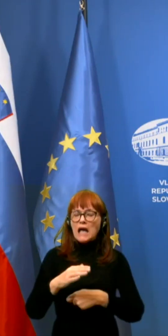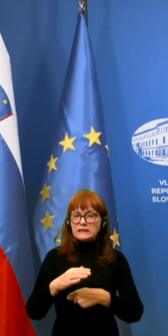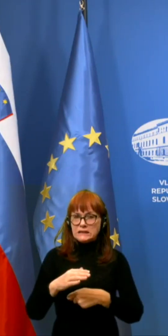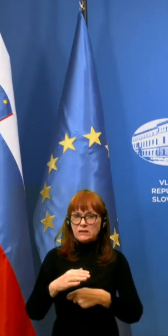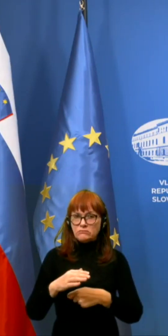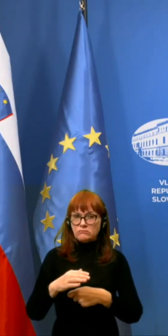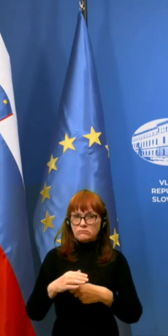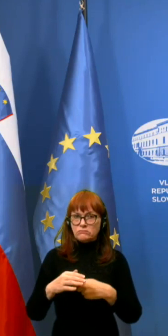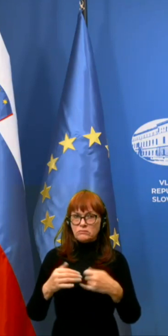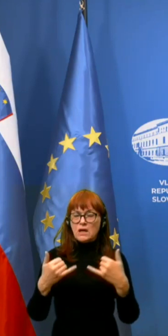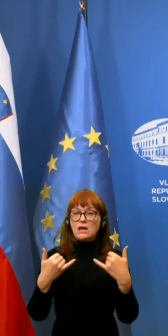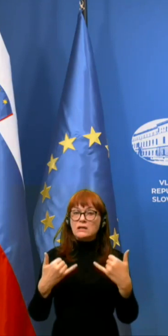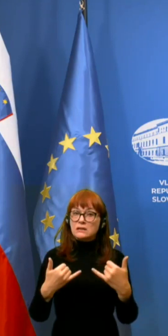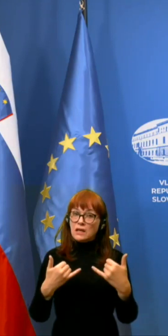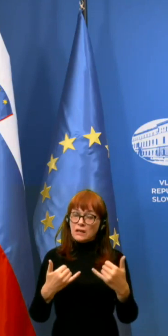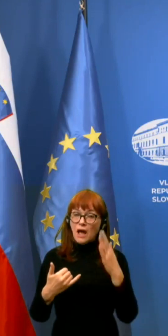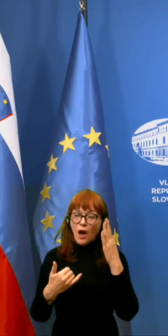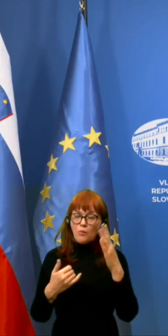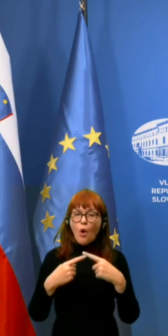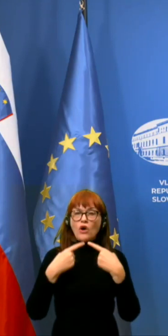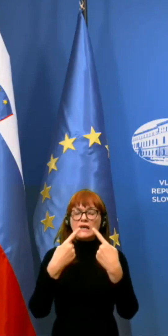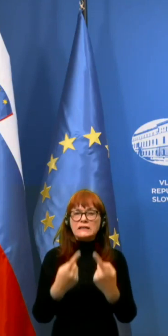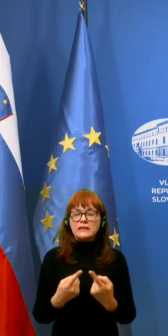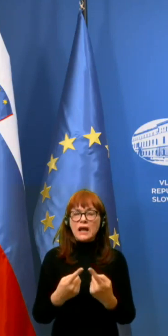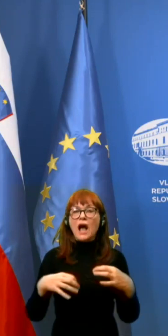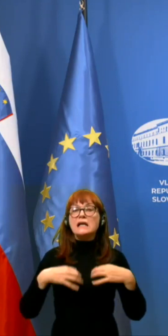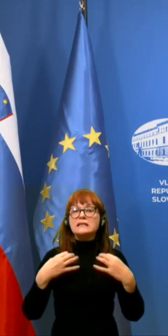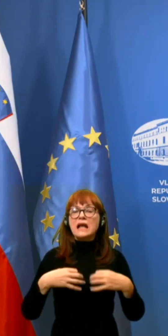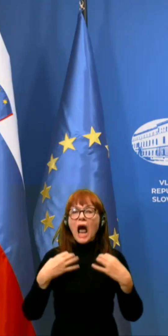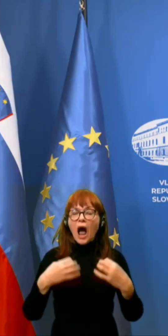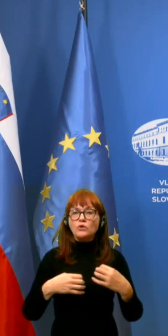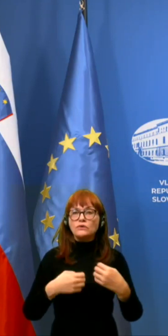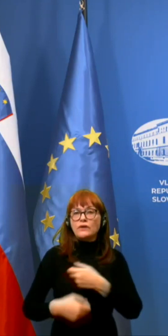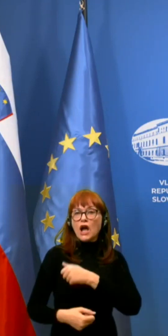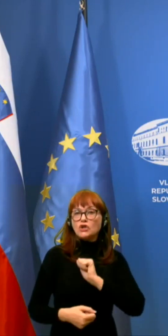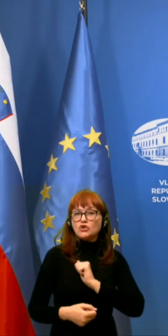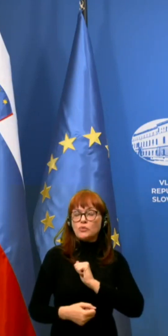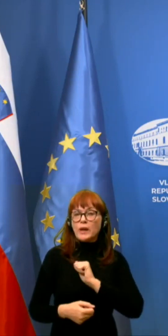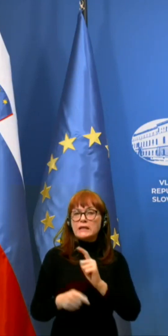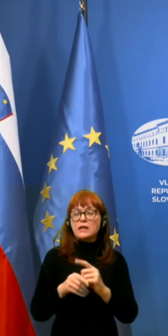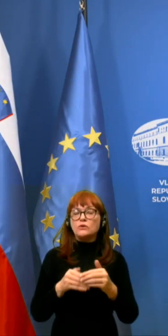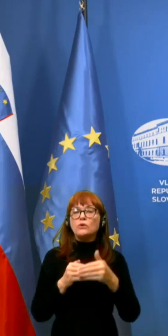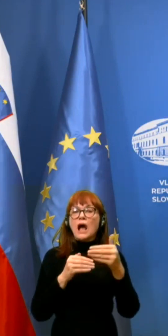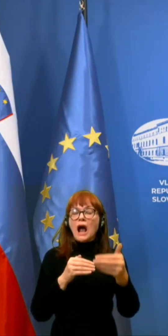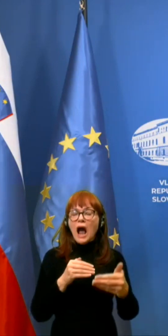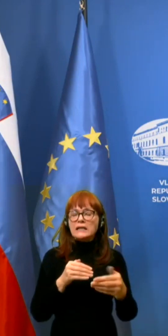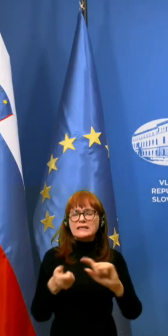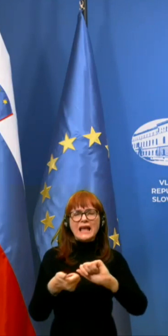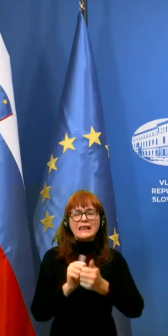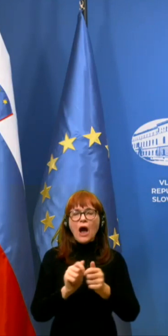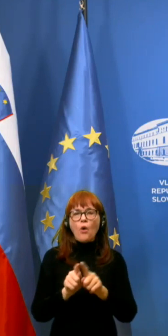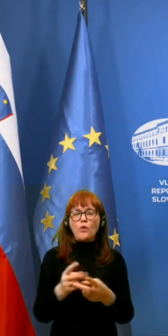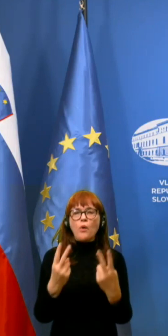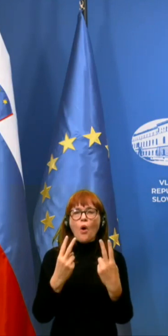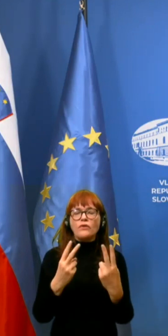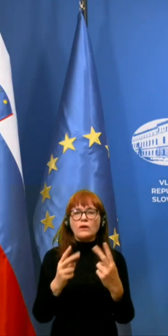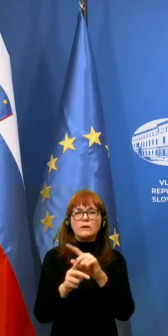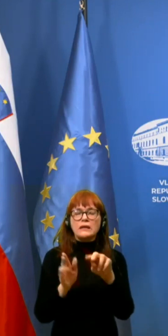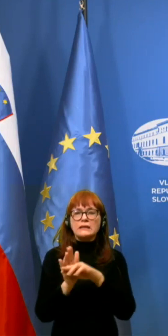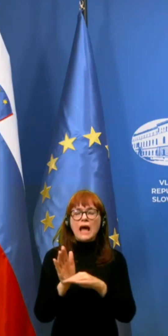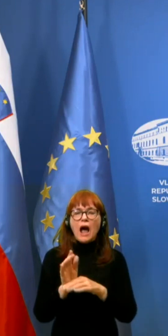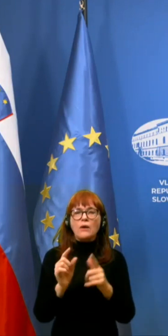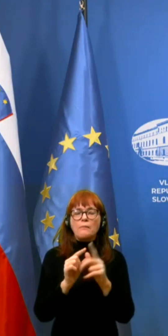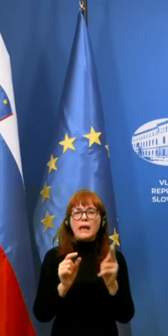lahko izrekla tako zdravstvena inšpekcija, kot seveda kasneje, takoj po uveljoviti zakona PK5